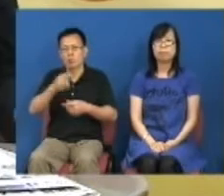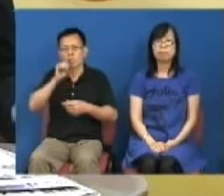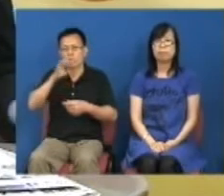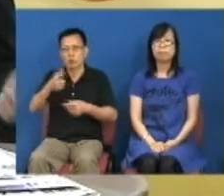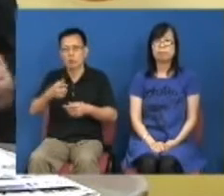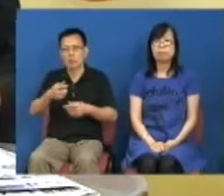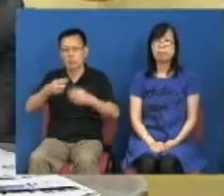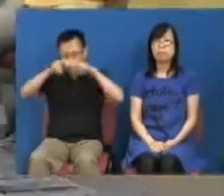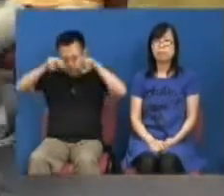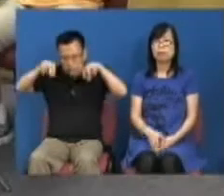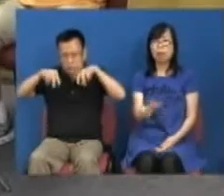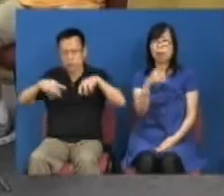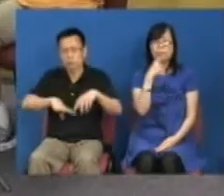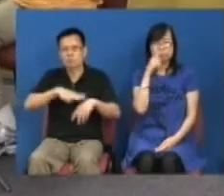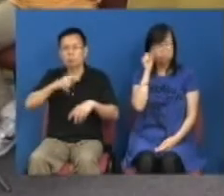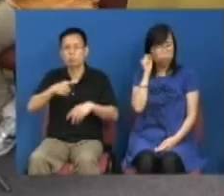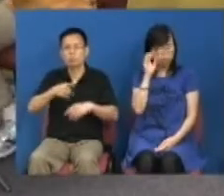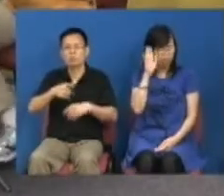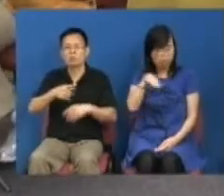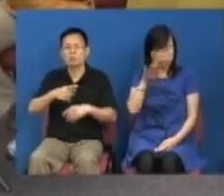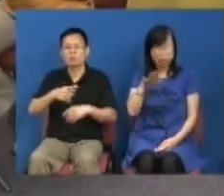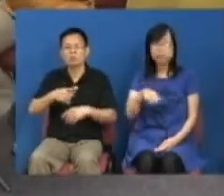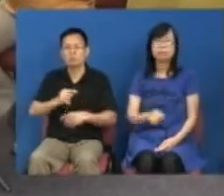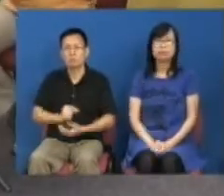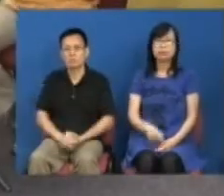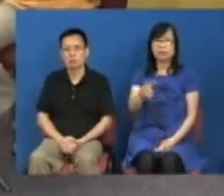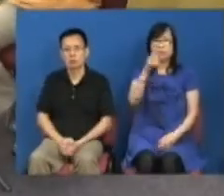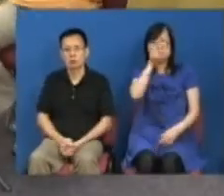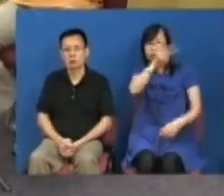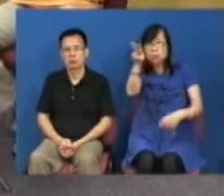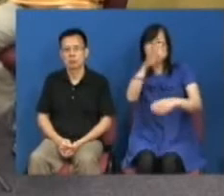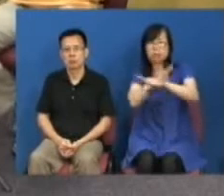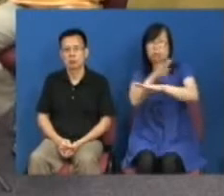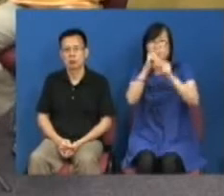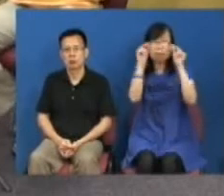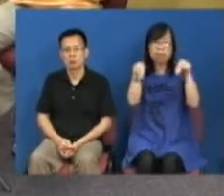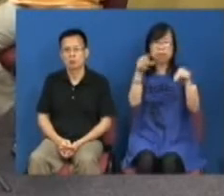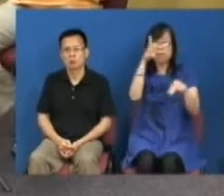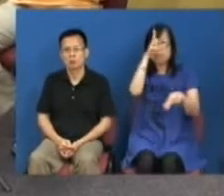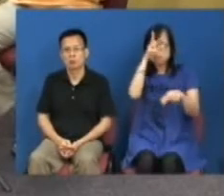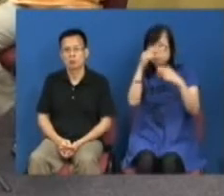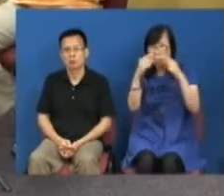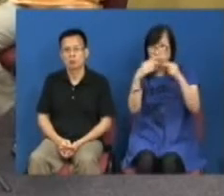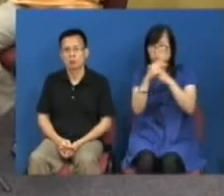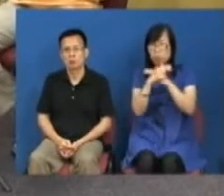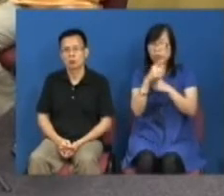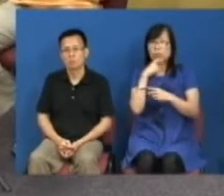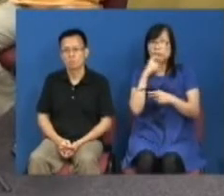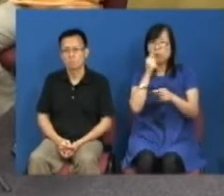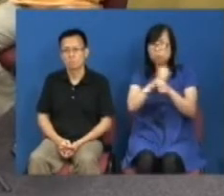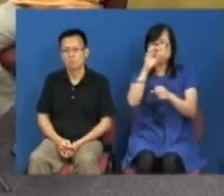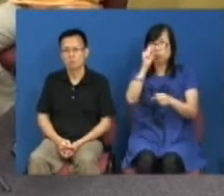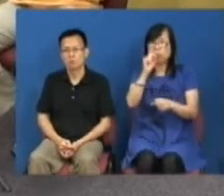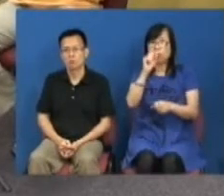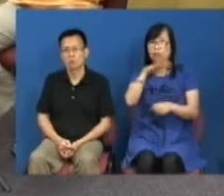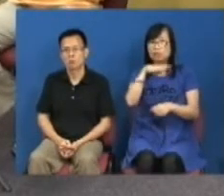他就不做真的实在很慢也很迟钝你会见到很多社会问题其实是特区政府是处理得游人有余你会见到我们